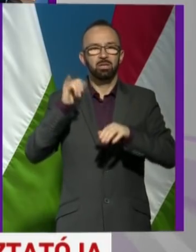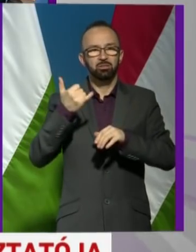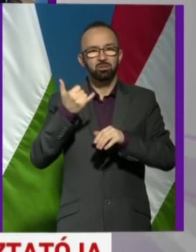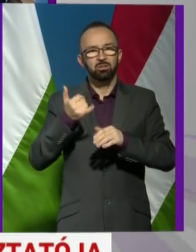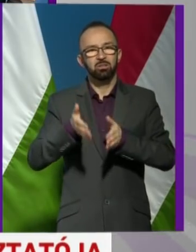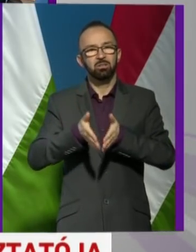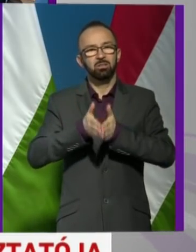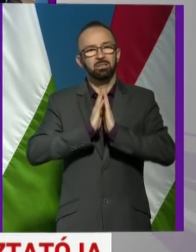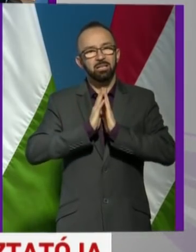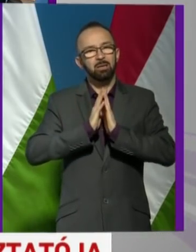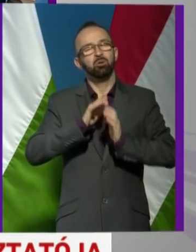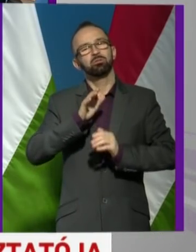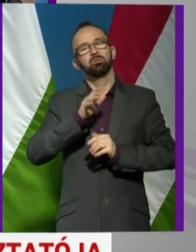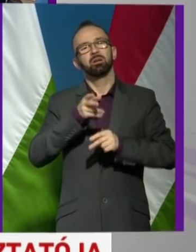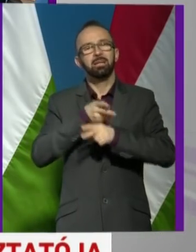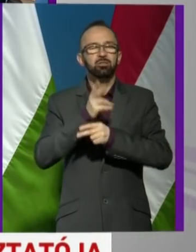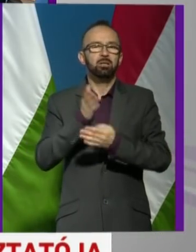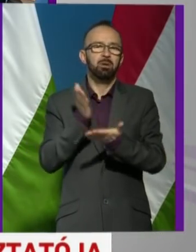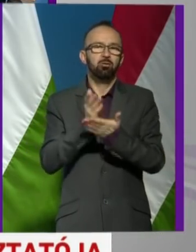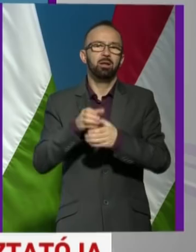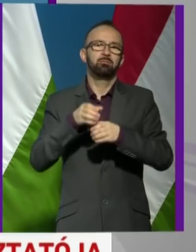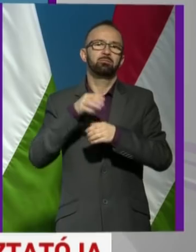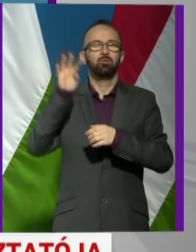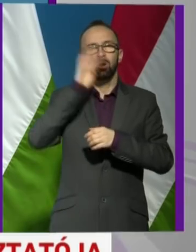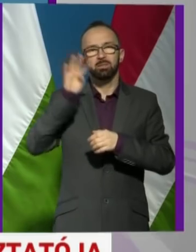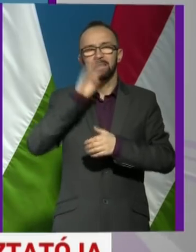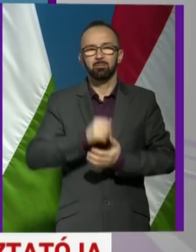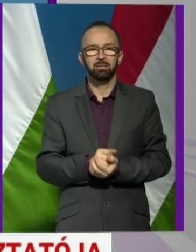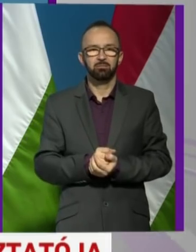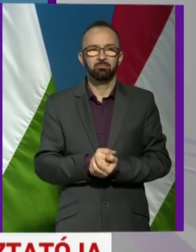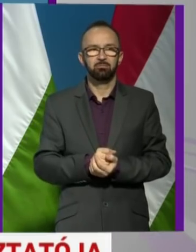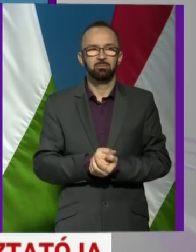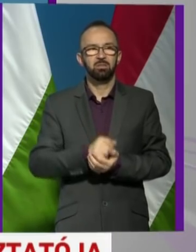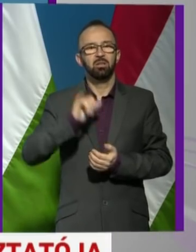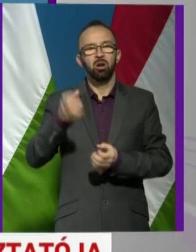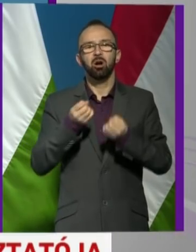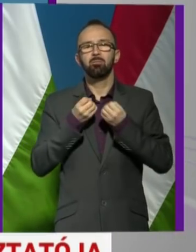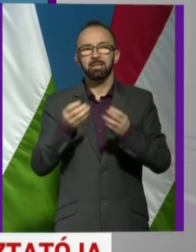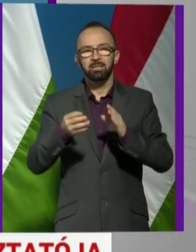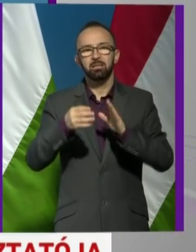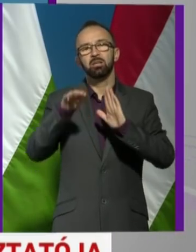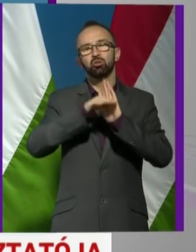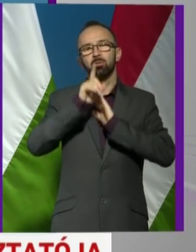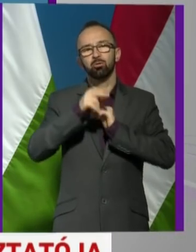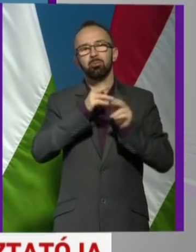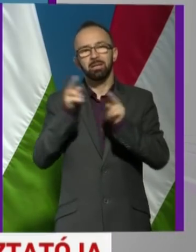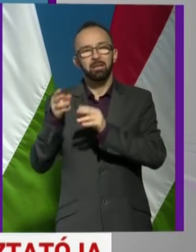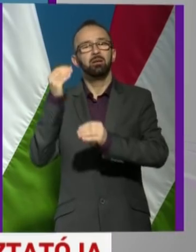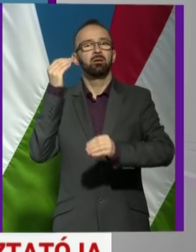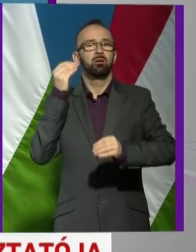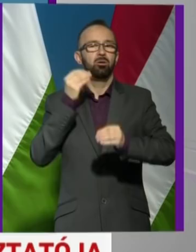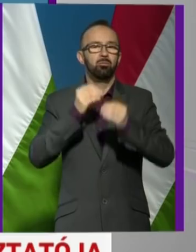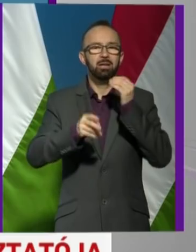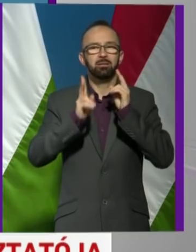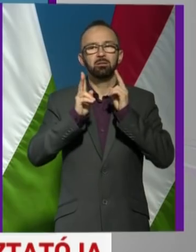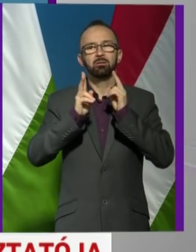kérem, hogy ezt vegyék figyelembe a kérdések megfogalmazásánál, és hogyha megegondik, akkor sorba fogunk menni, mert ahogy